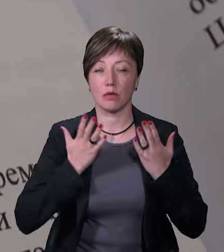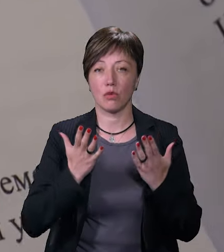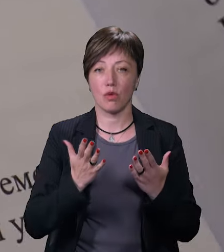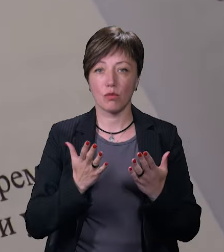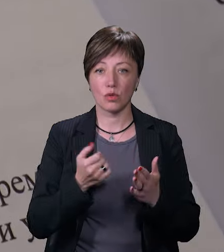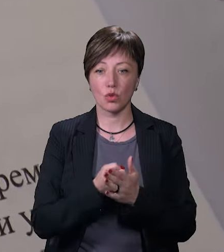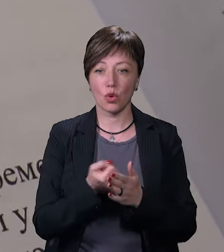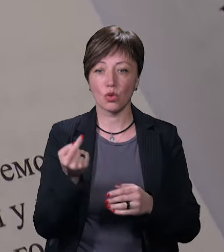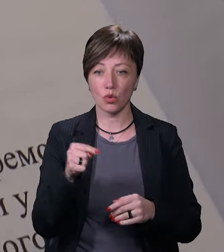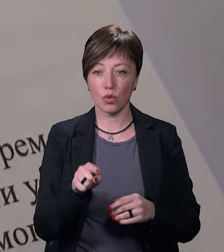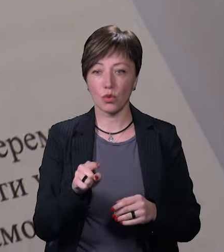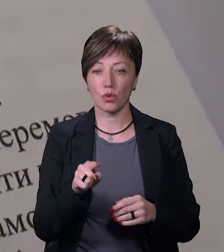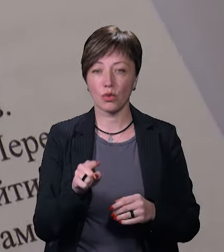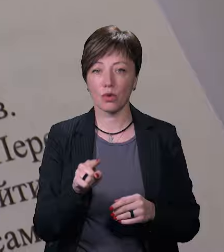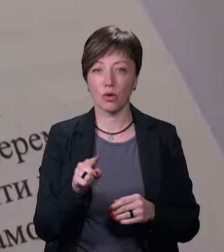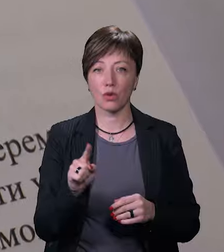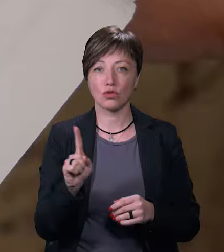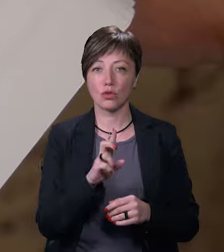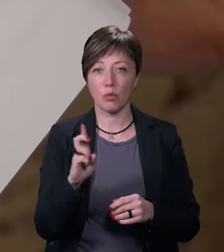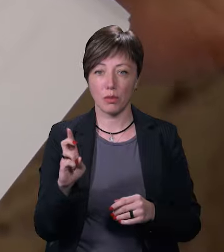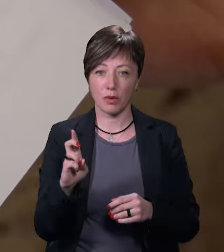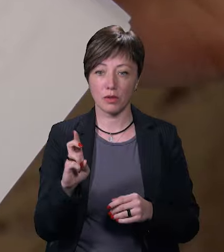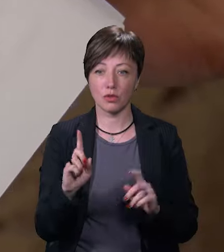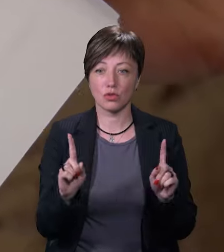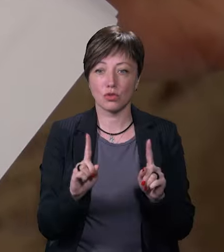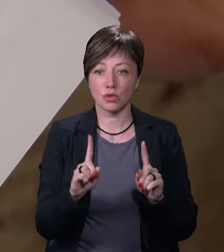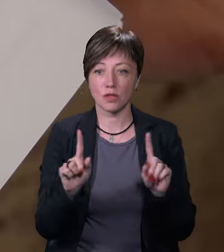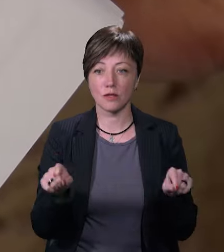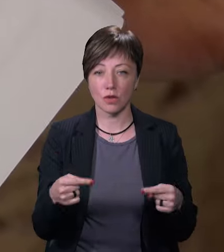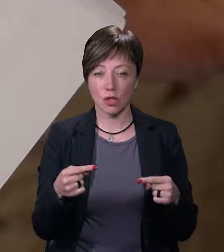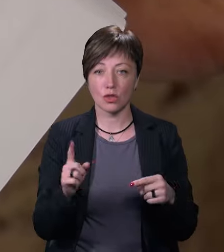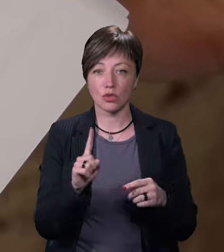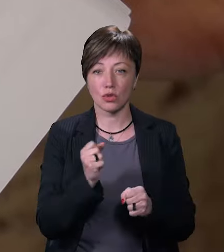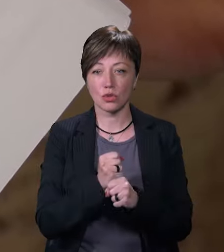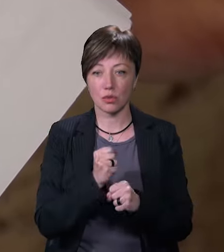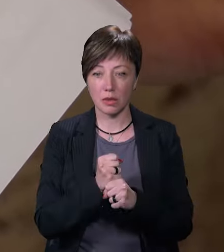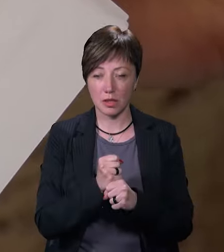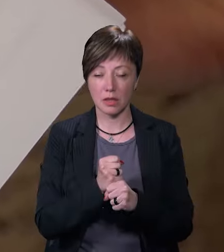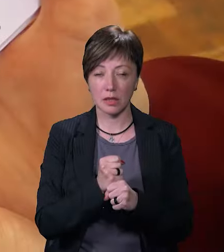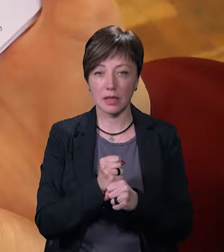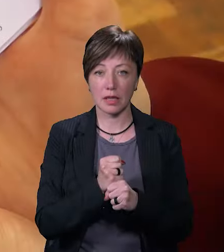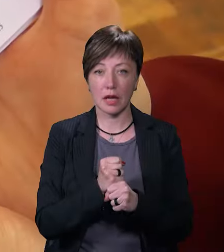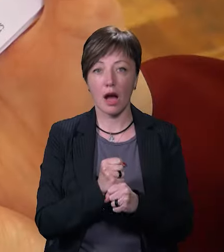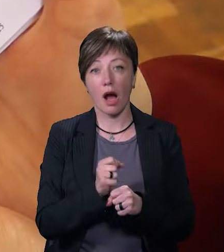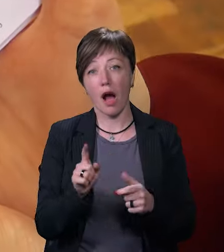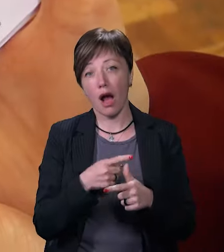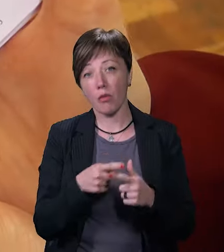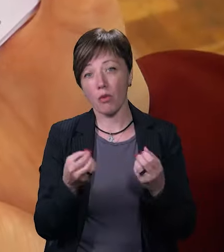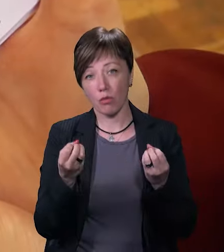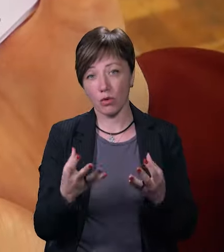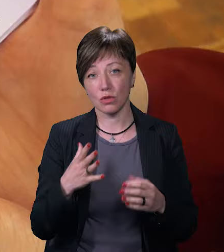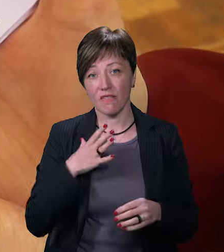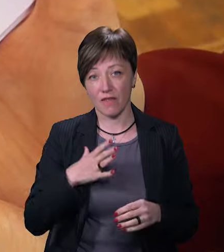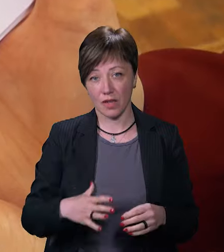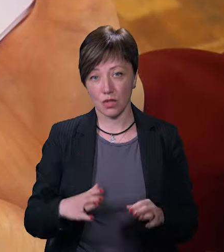до того, аби щось створити, щось зробити або просто вистояти.